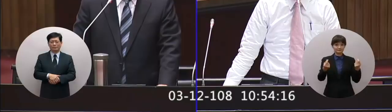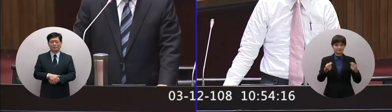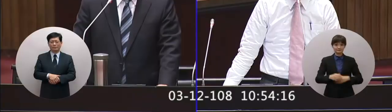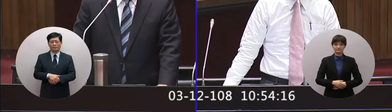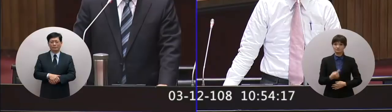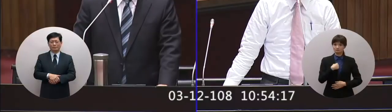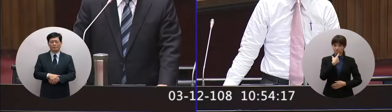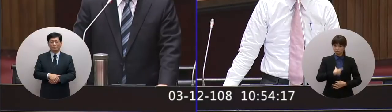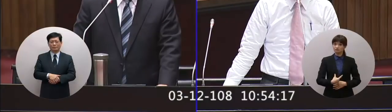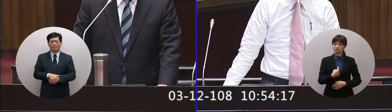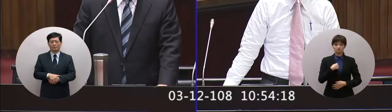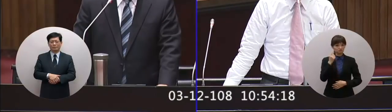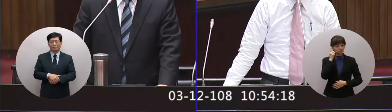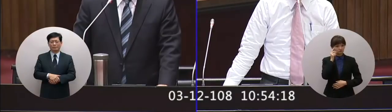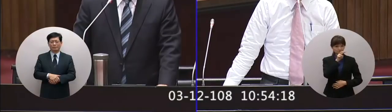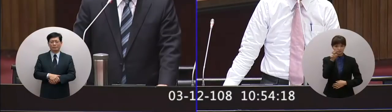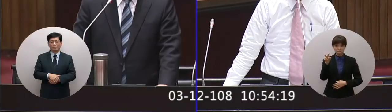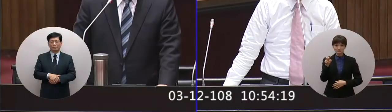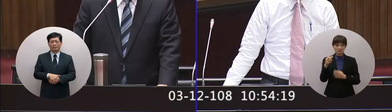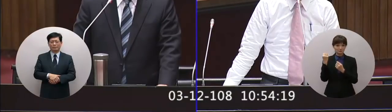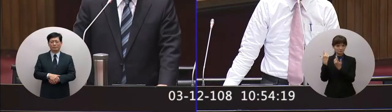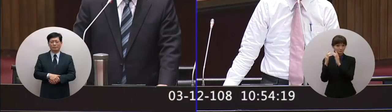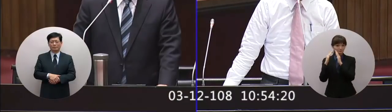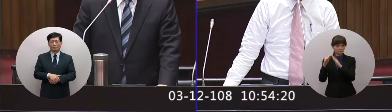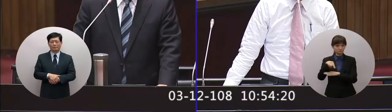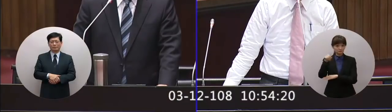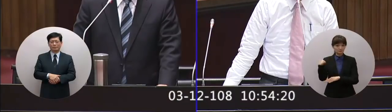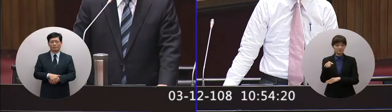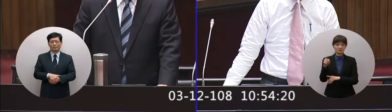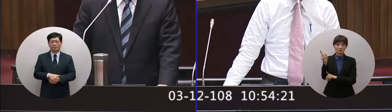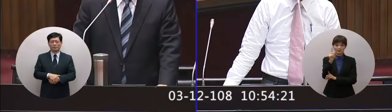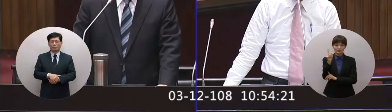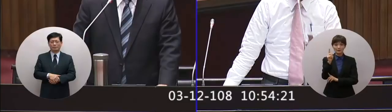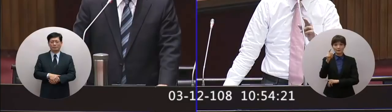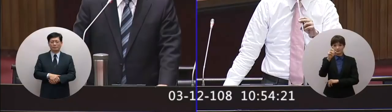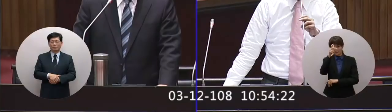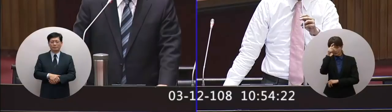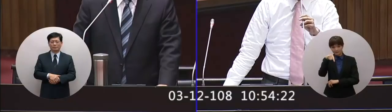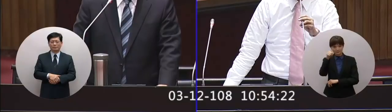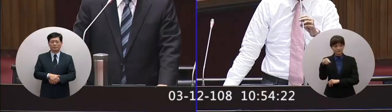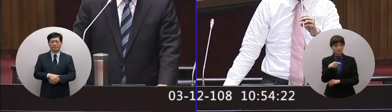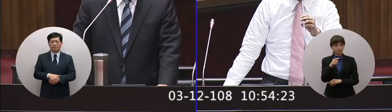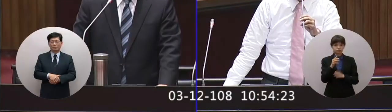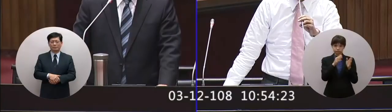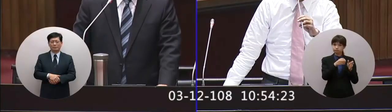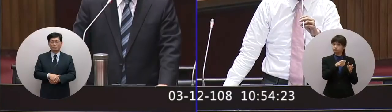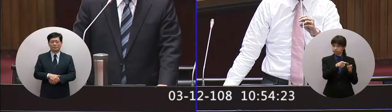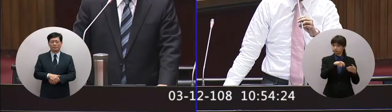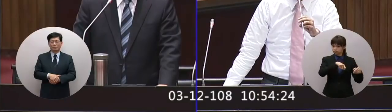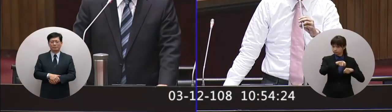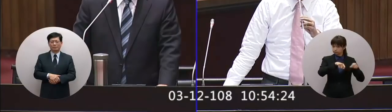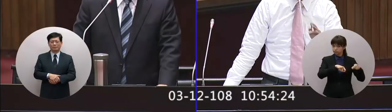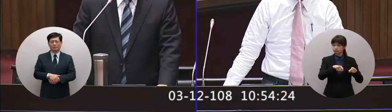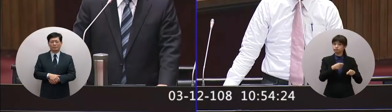新北這樣子其實很多人都很感謝很多的警校都很感謝院長這個政策不過他們給我提出了一個問題